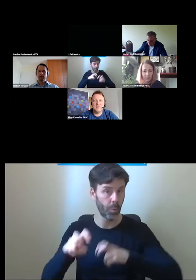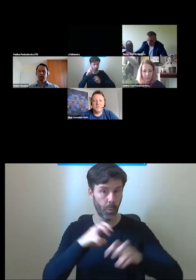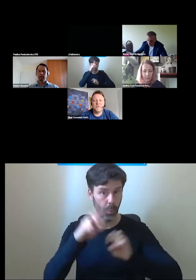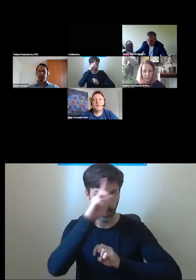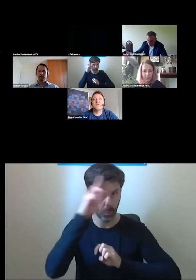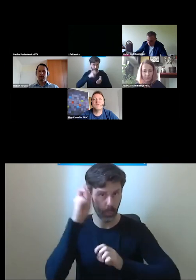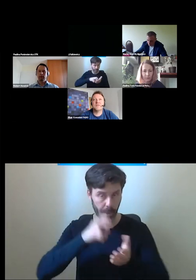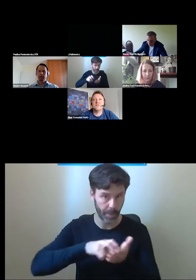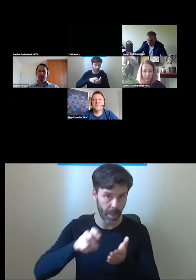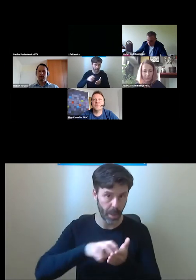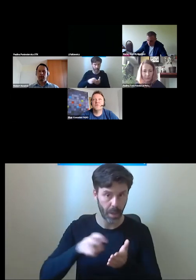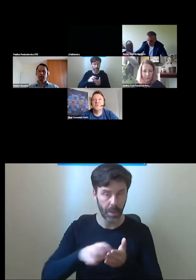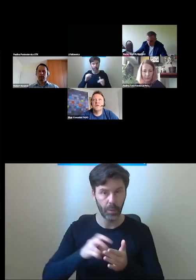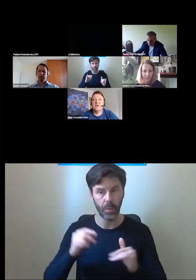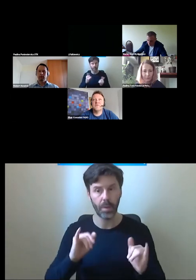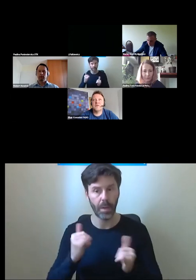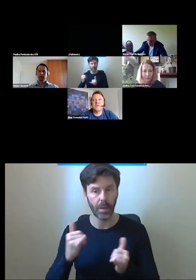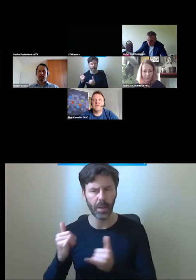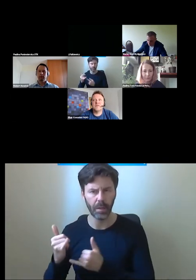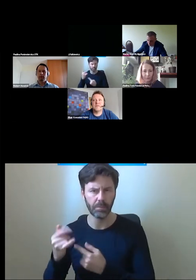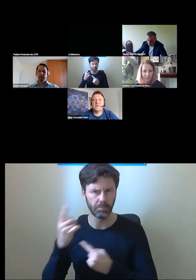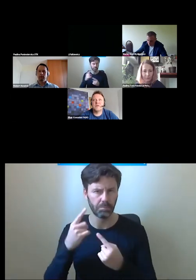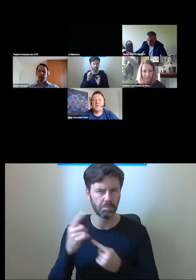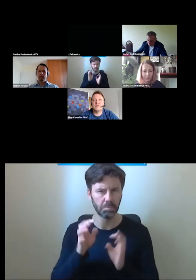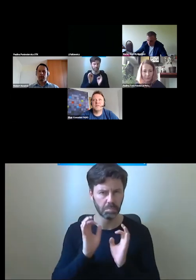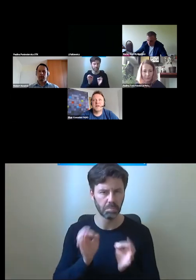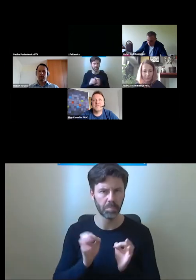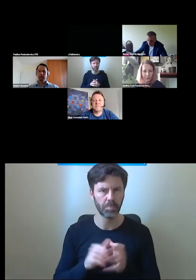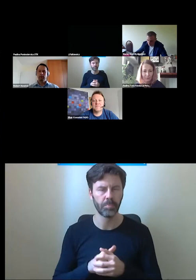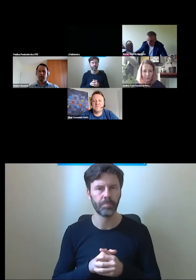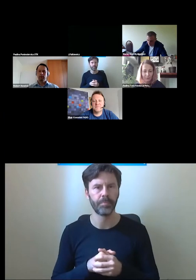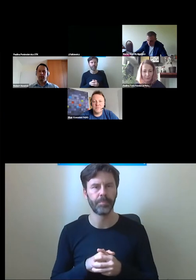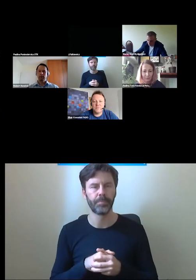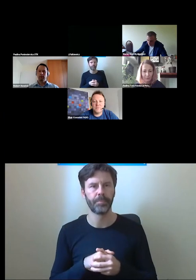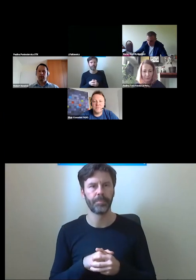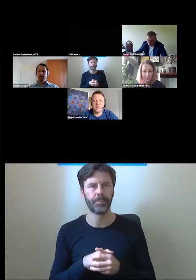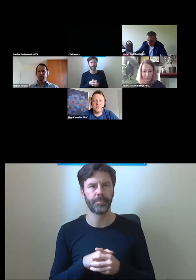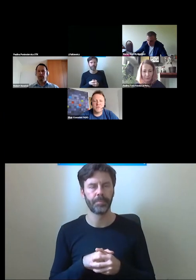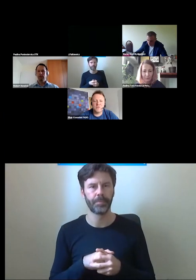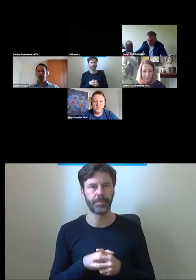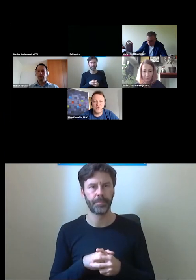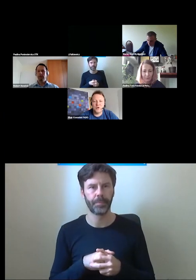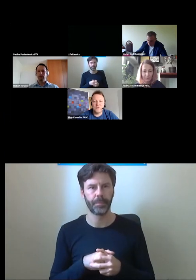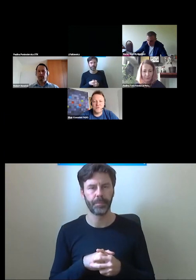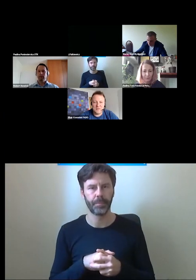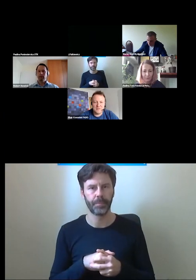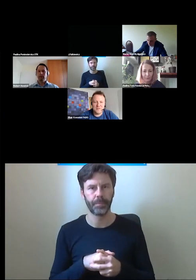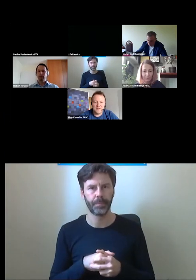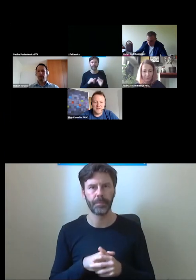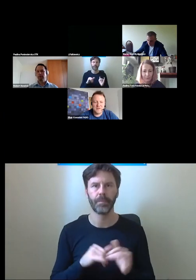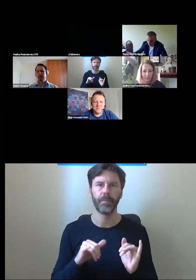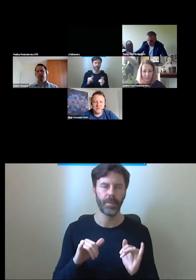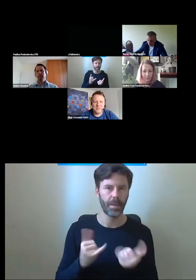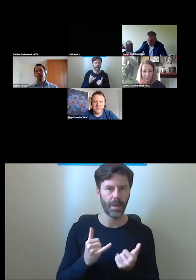projektowania tego ruchu w kontekście budynków, budowli